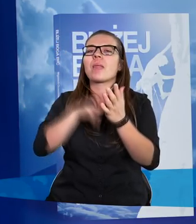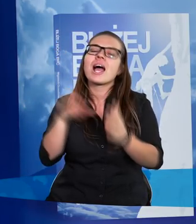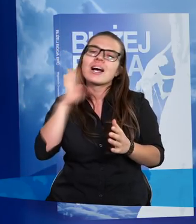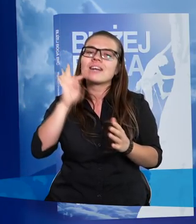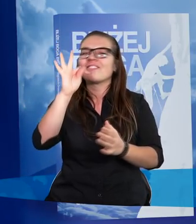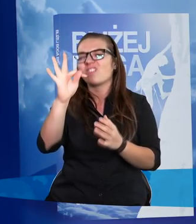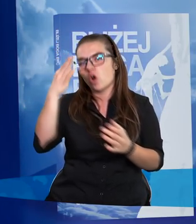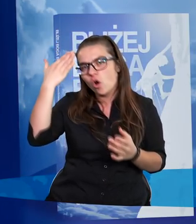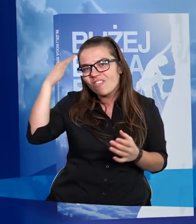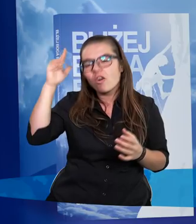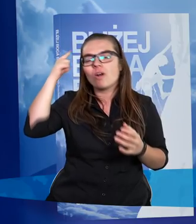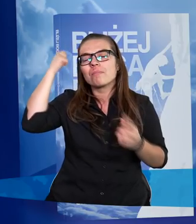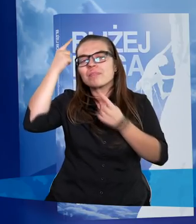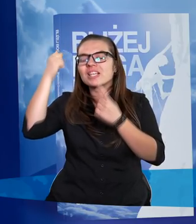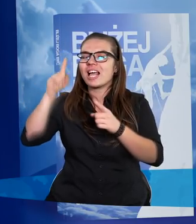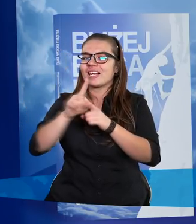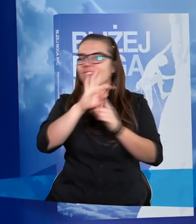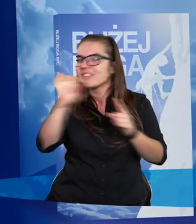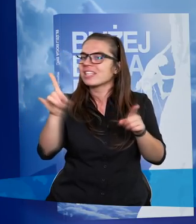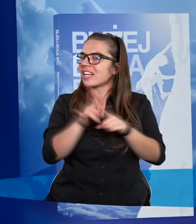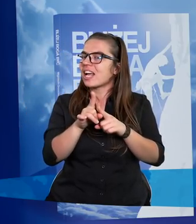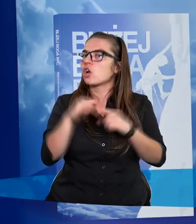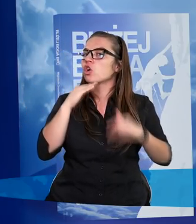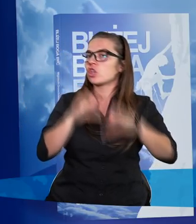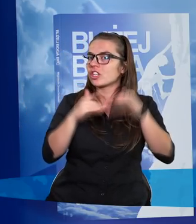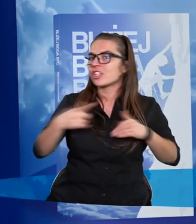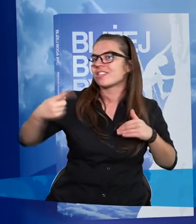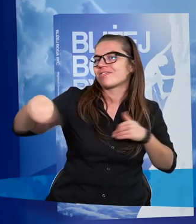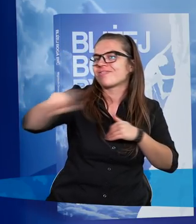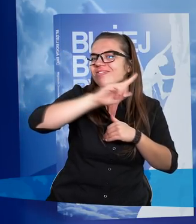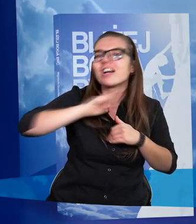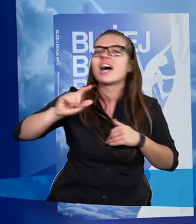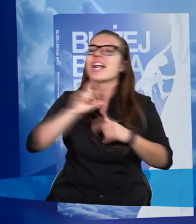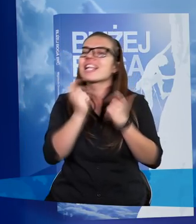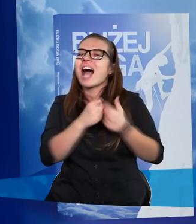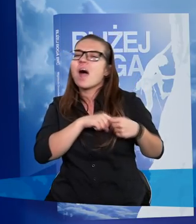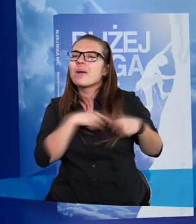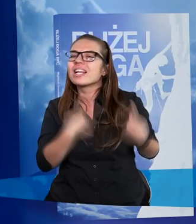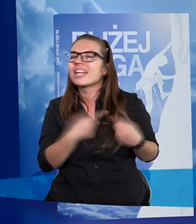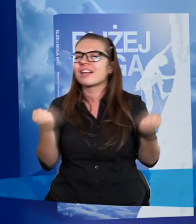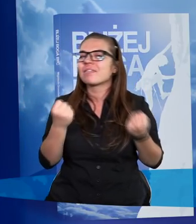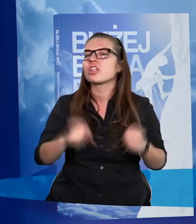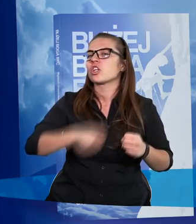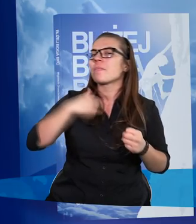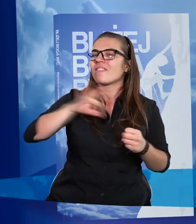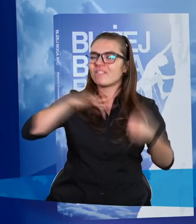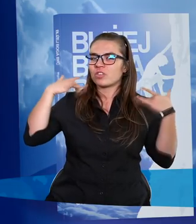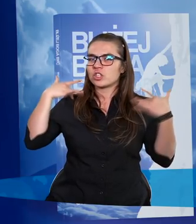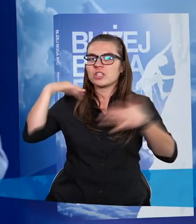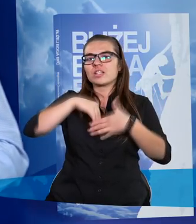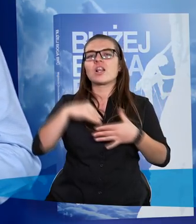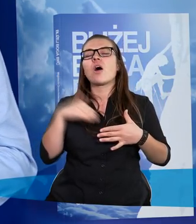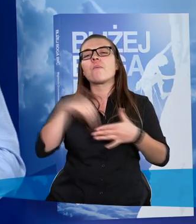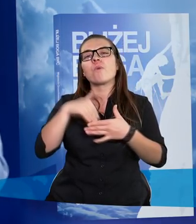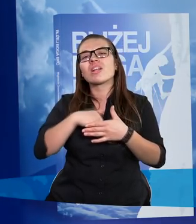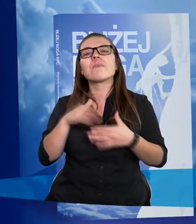na swoją wolę i na swoją drogę. Życzę Tobie tego z całego serca, żebyś w swoim życiu nigdy nie postępował